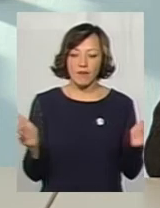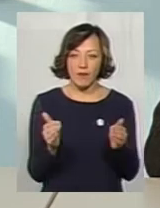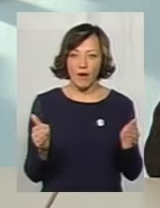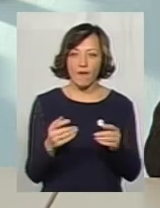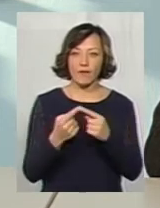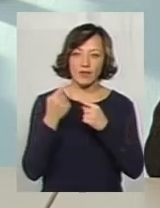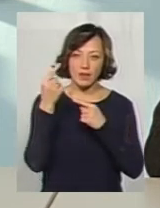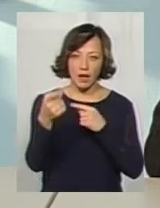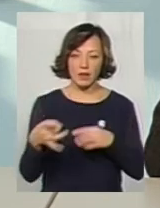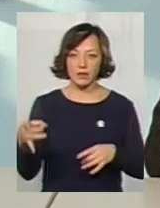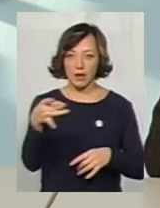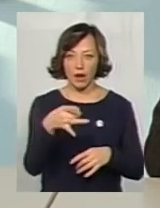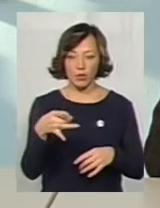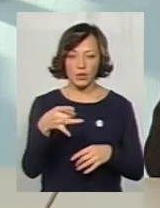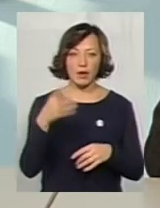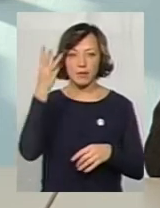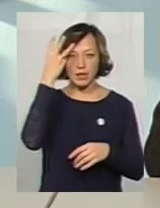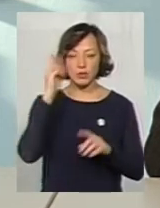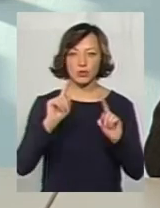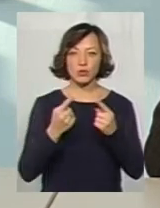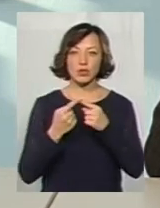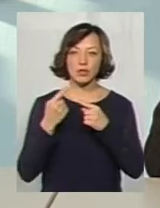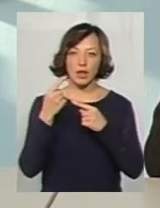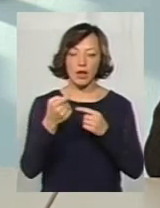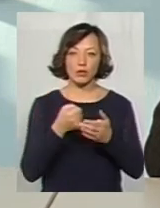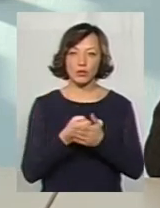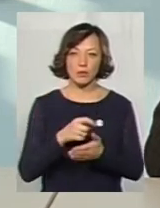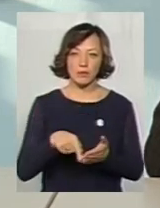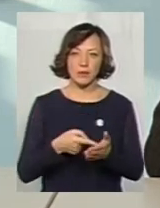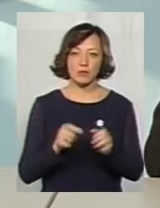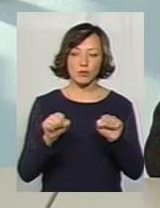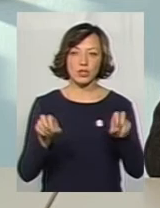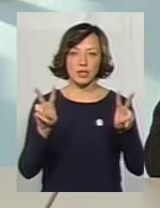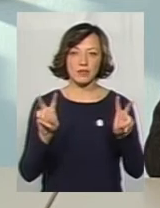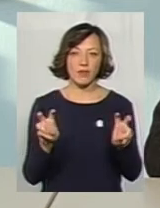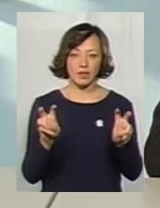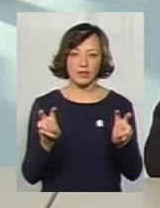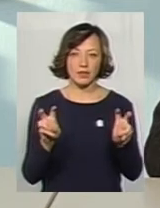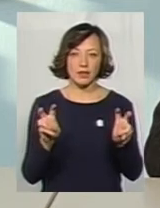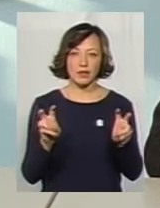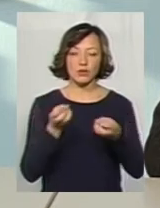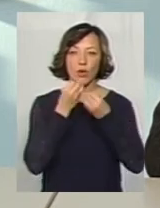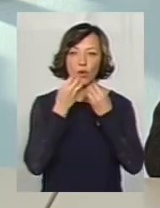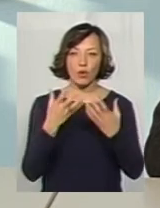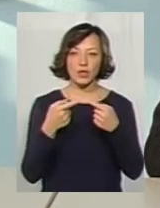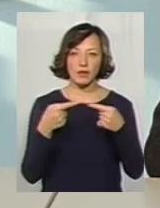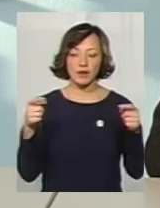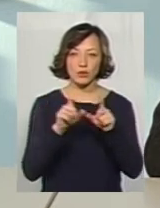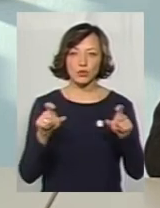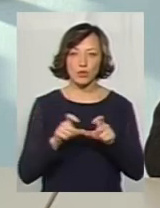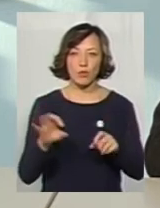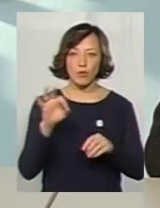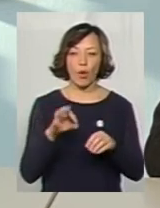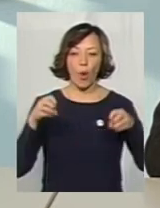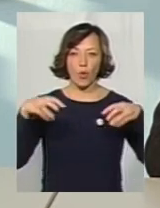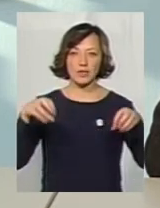віддалених мікрорайонах. Тобто, ну, Хмолівському дуже далеко до міста, яке можна було назвати з хорошою інфраструктурою в частині